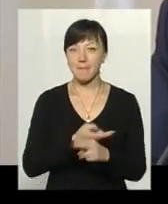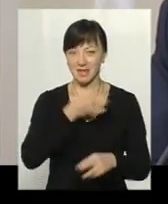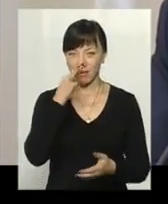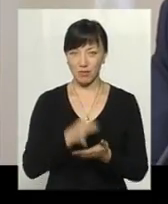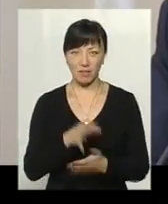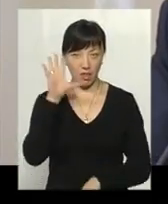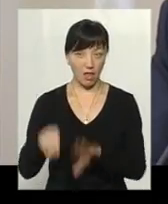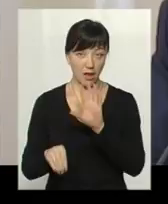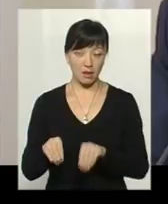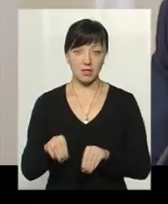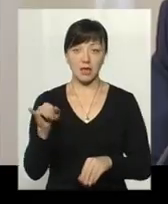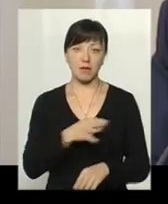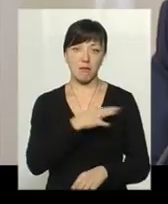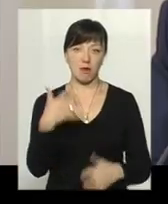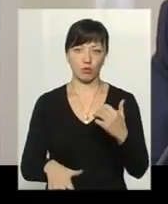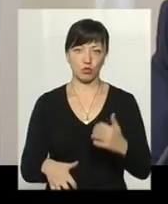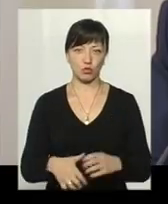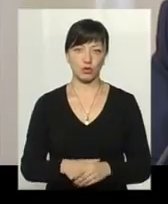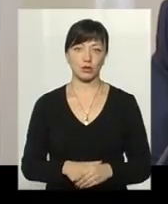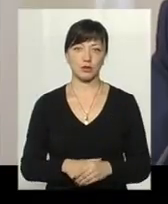Безвідповідальність і байдужість.